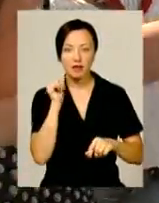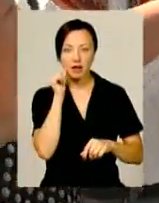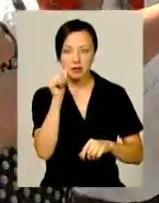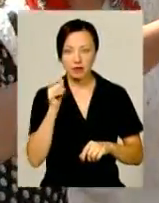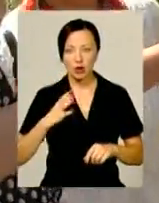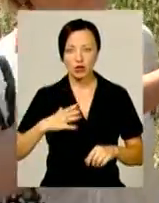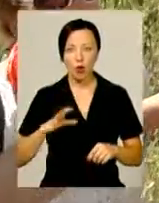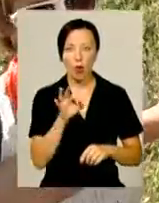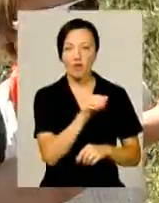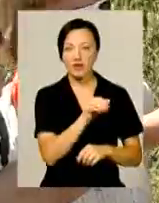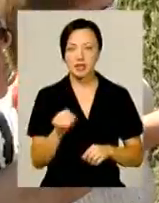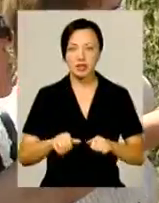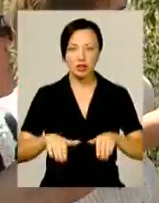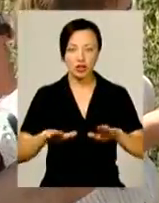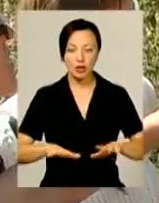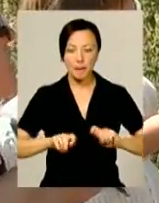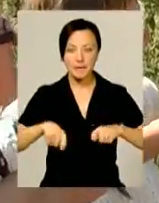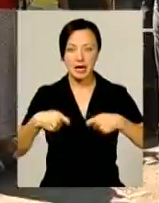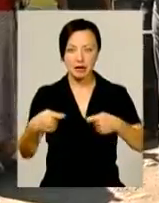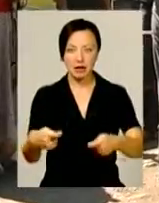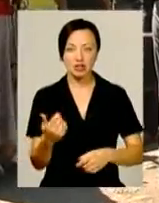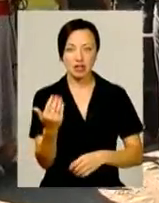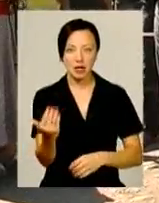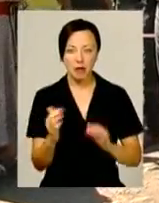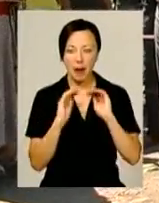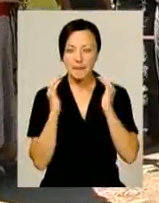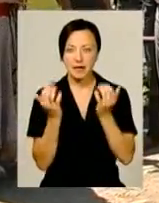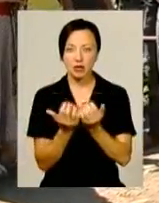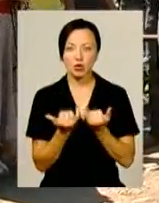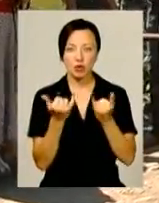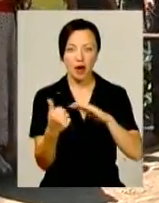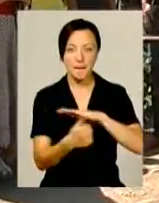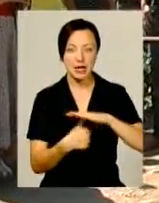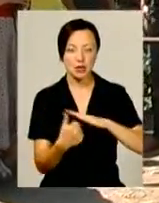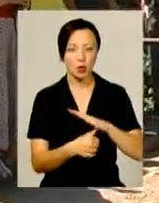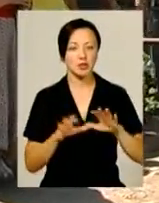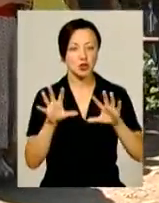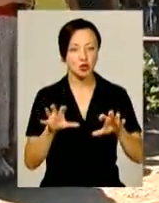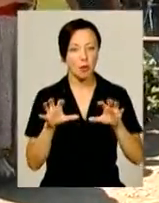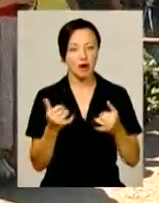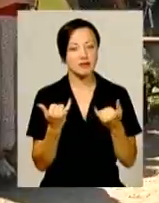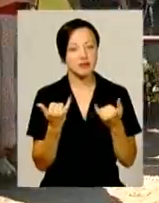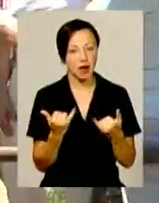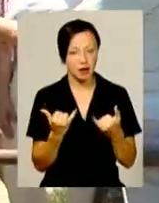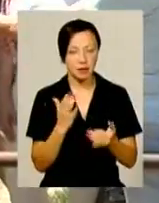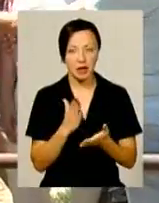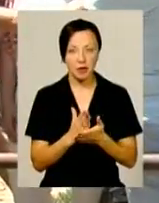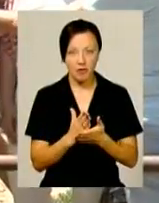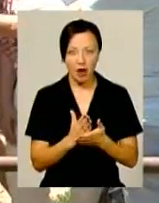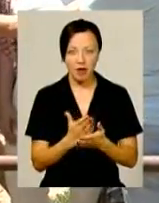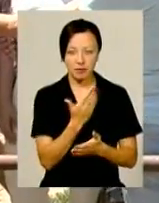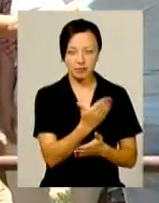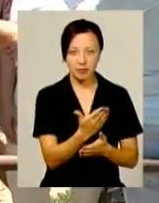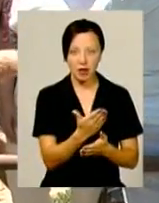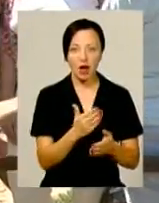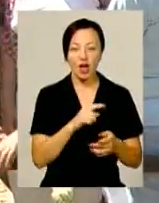очікують офіційного рішення про передачу на їхній баланс притулку для бездомних собак. Щоправда, наразі притулок перебуває у юрисдикції